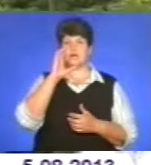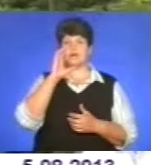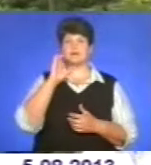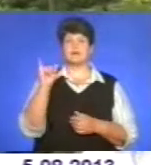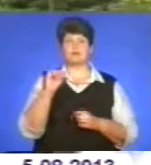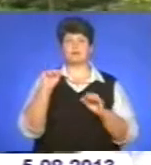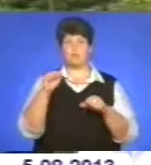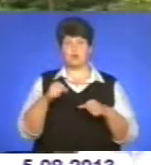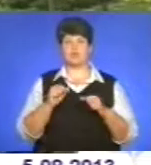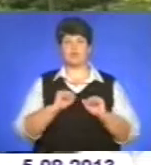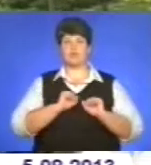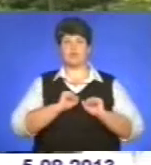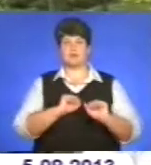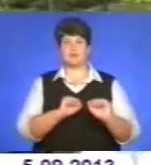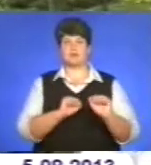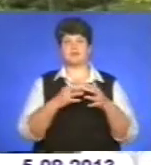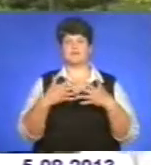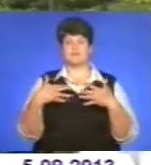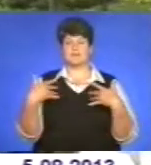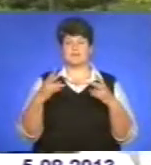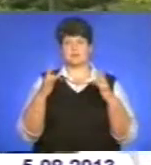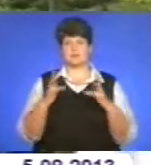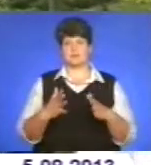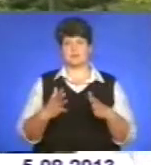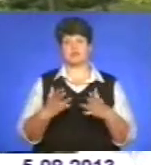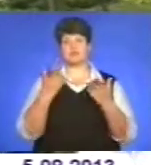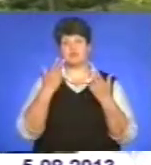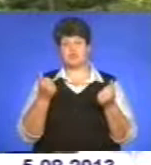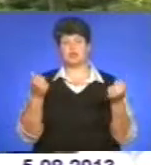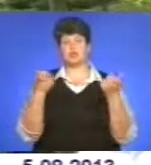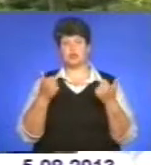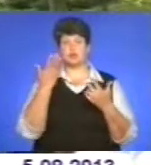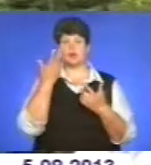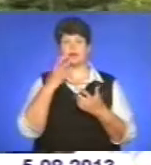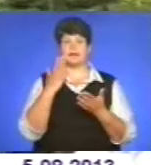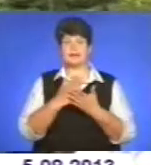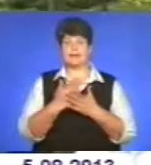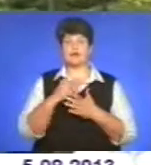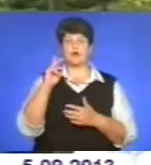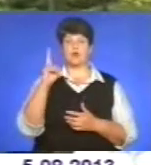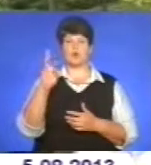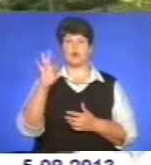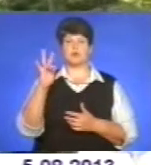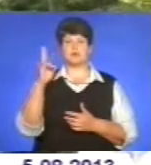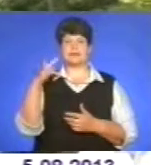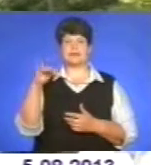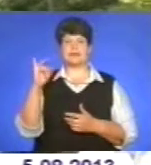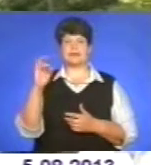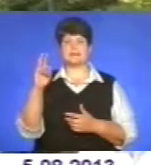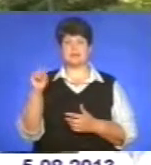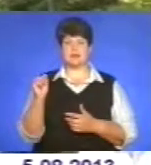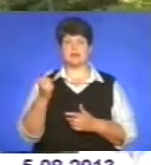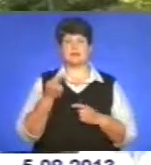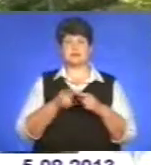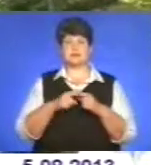чином можна берегтися від різноманітних небезпек. Звичайно, добре, коли є кондиціонер. Але, знову ж, кондиціонер дуже добре, це коли є